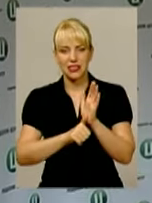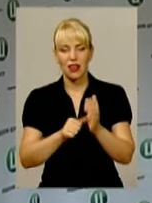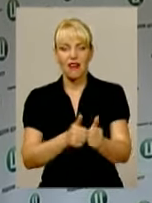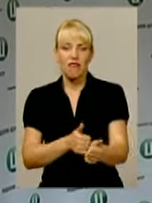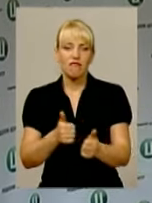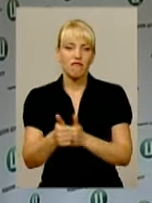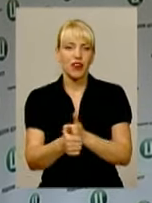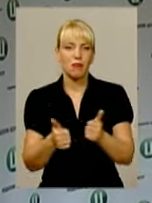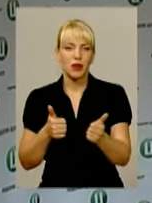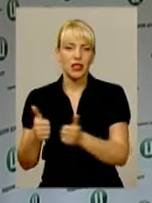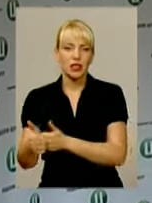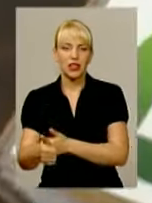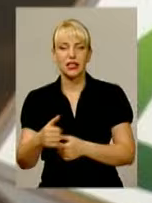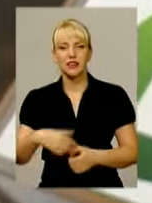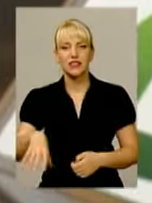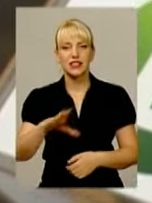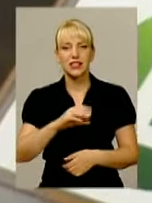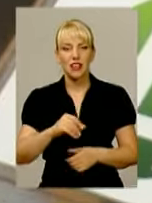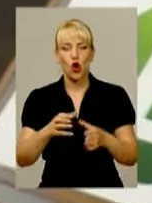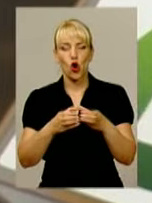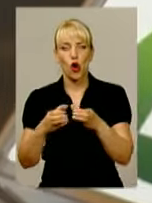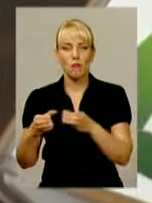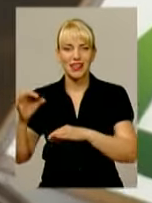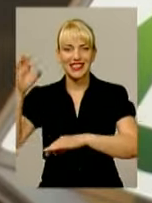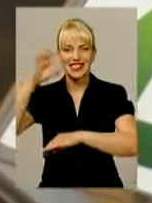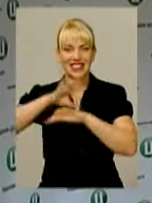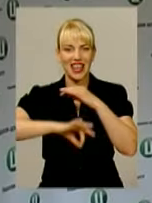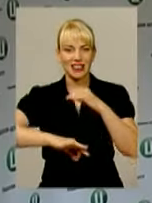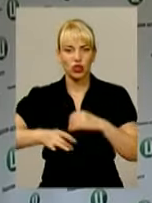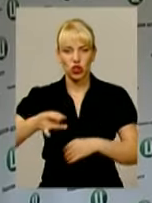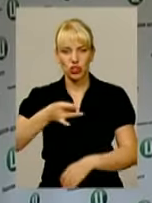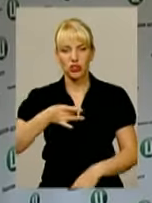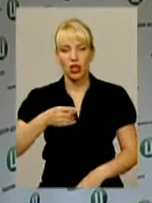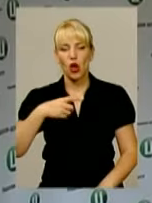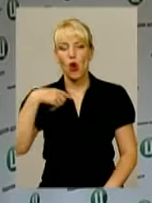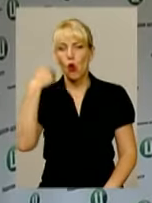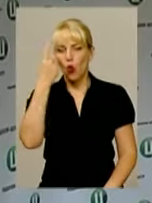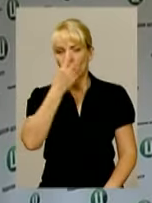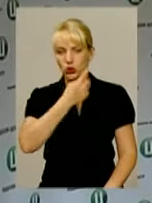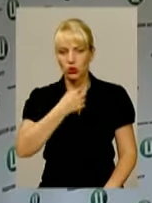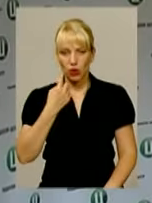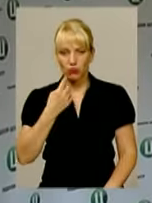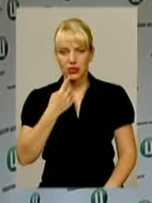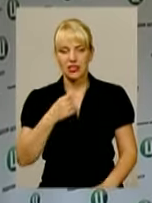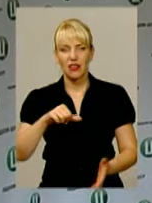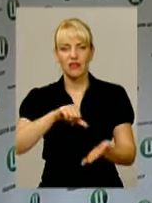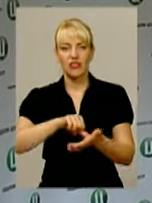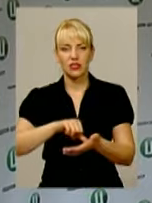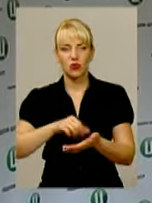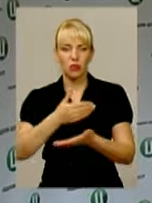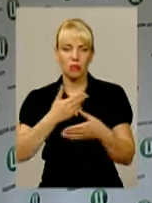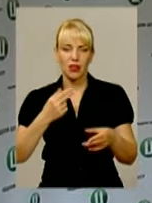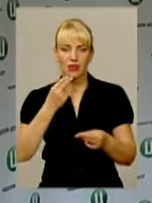всі команди західного регіону. А особисто добре виступили, ну найкращі, мабуть,